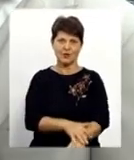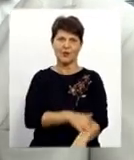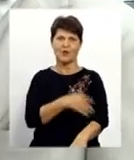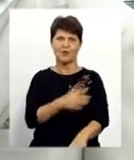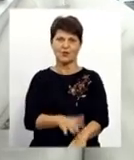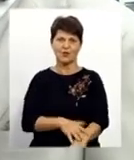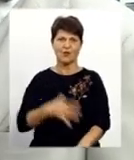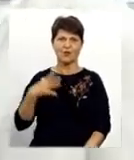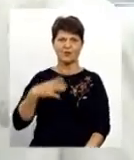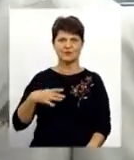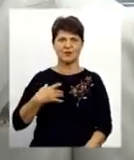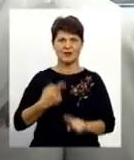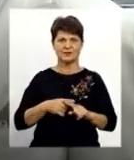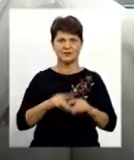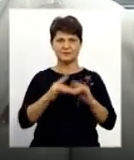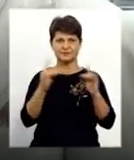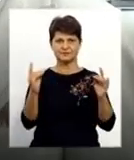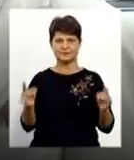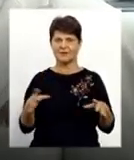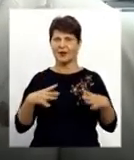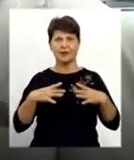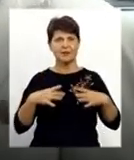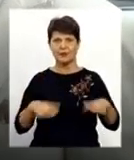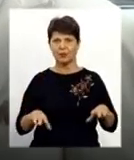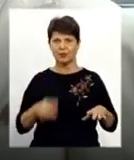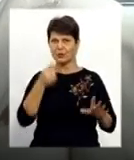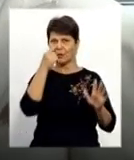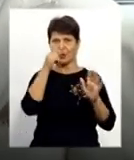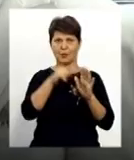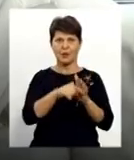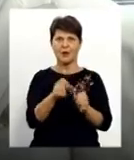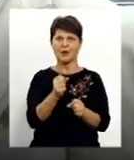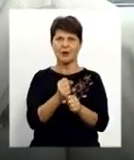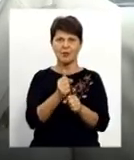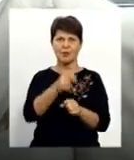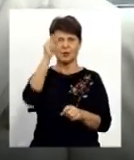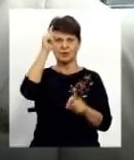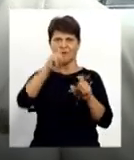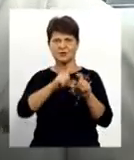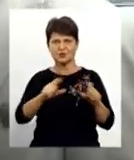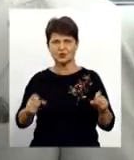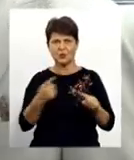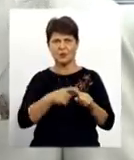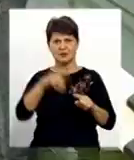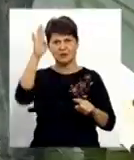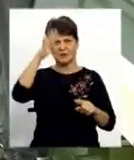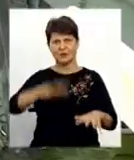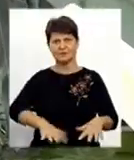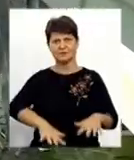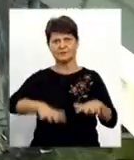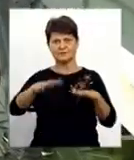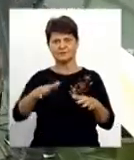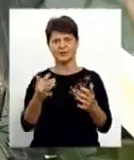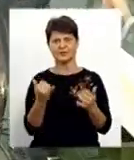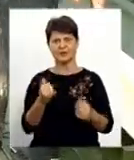чекали цього моста. Не було як прибратися, коли затоплювало ні діду школу, ні на роботу. Вони можуть добратися, це для всіх велика радість. Міст